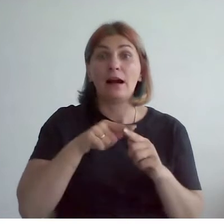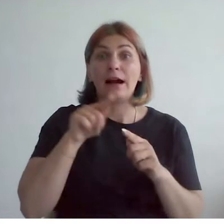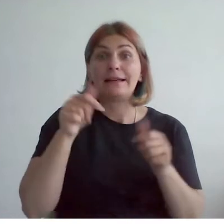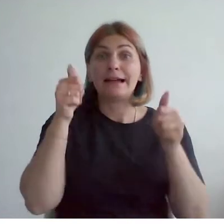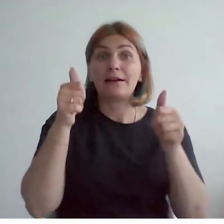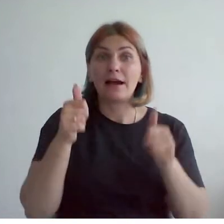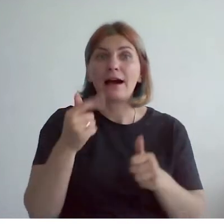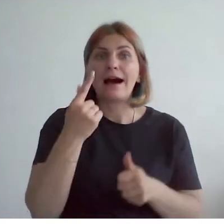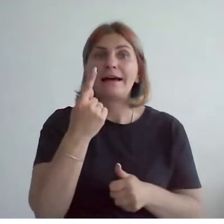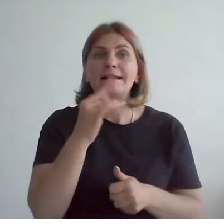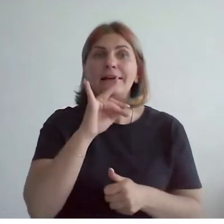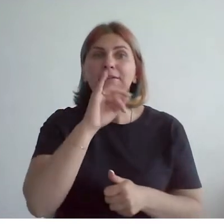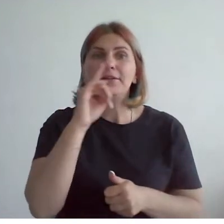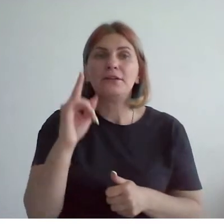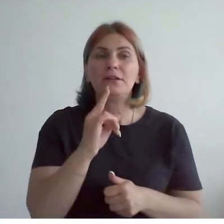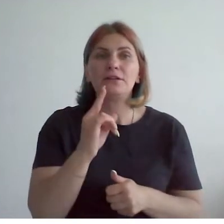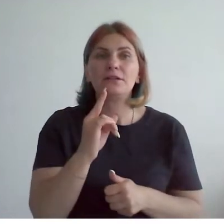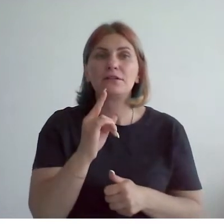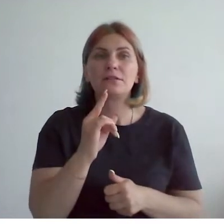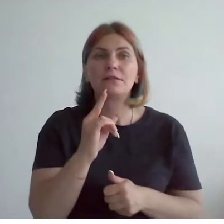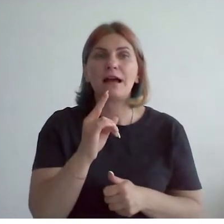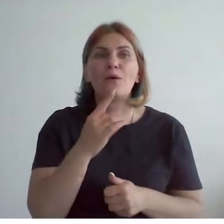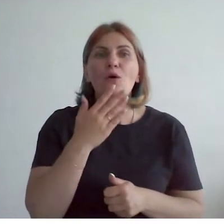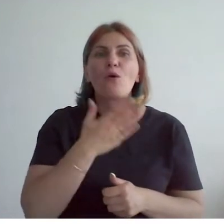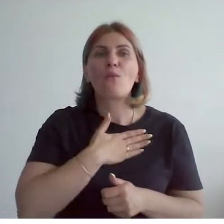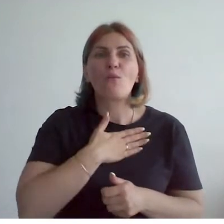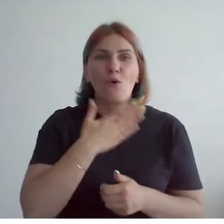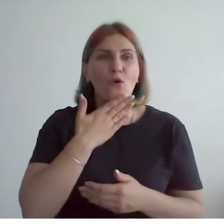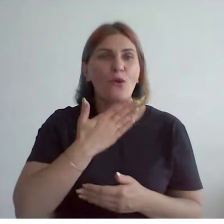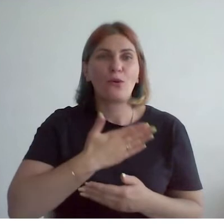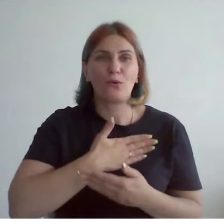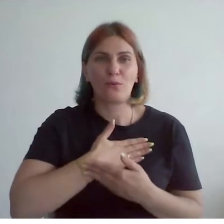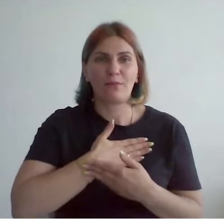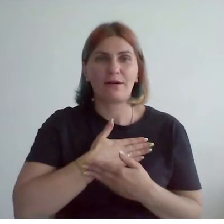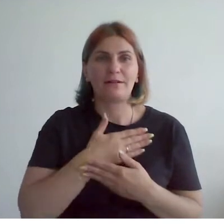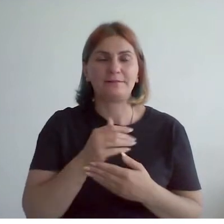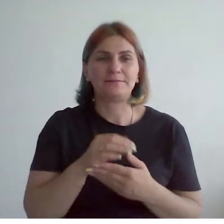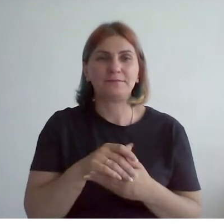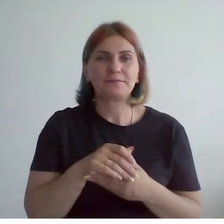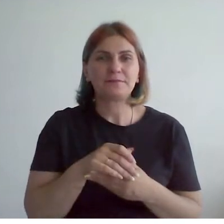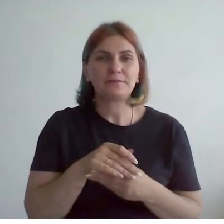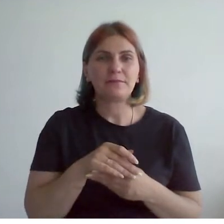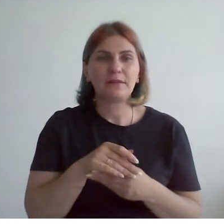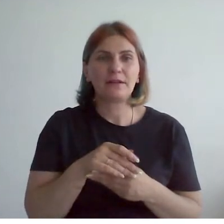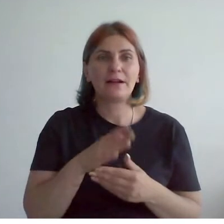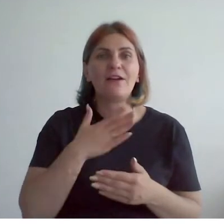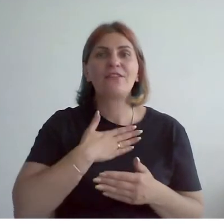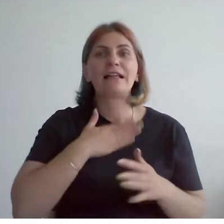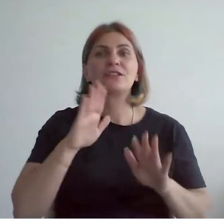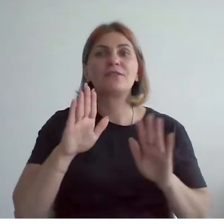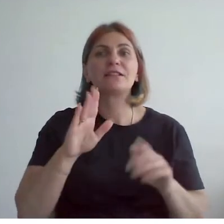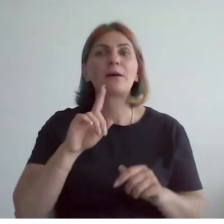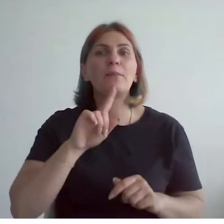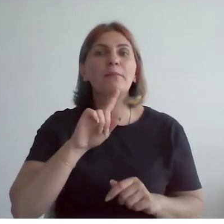даже мной любимых, вам честно скажу, не только посетителями, но и мной картин в нашей экспозиции, потому